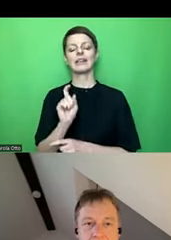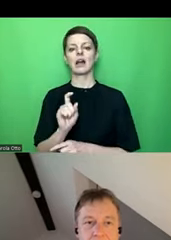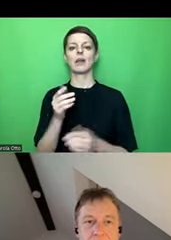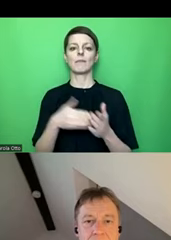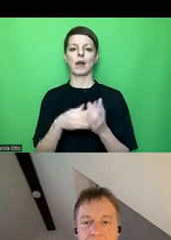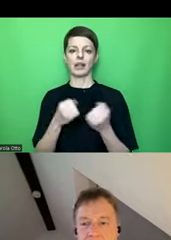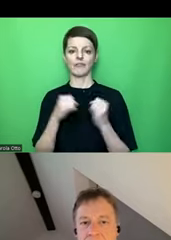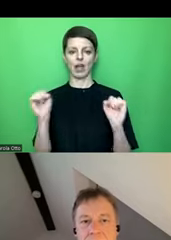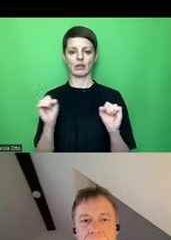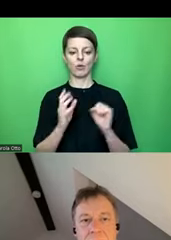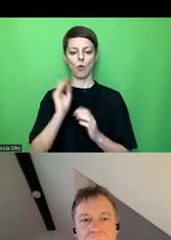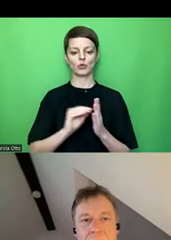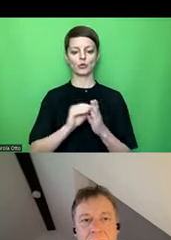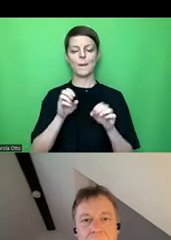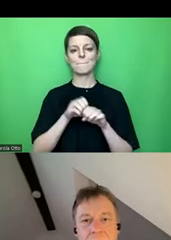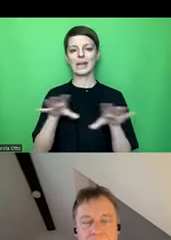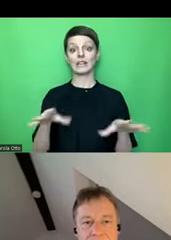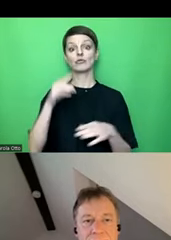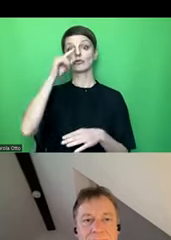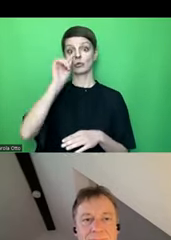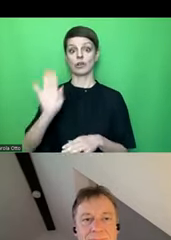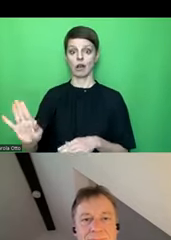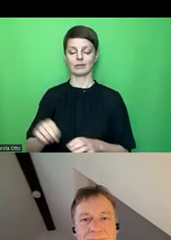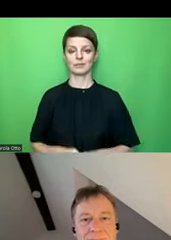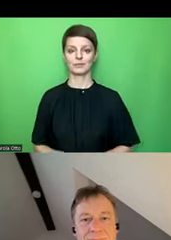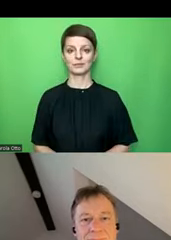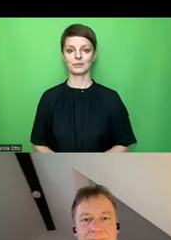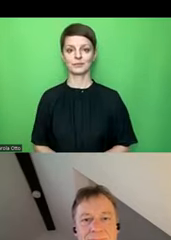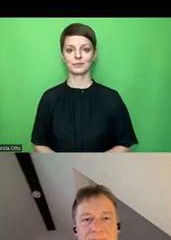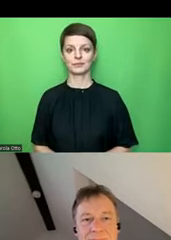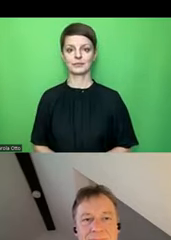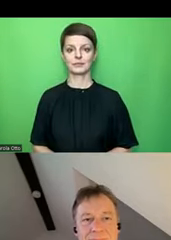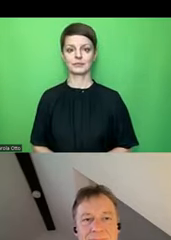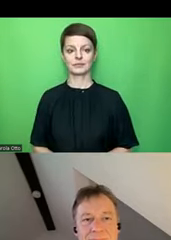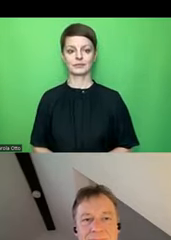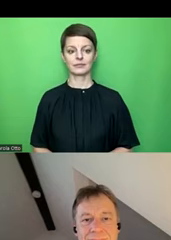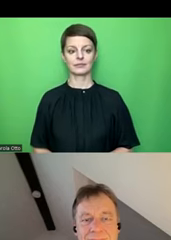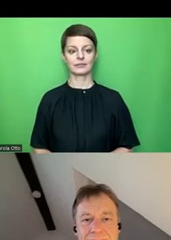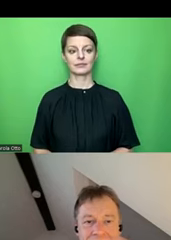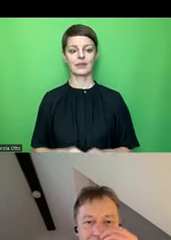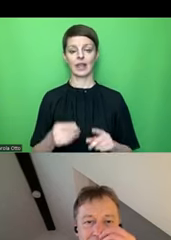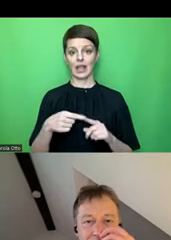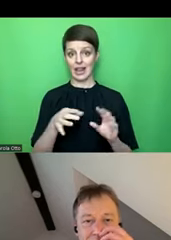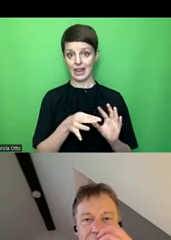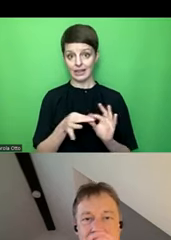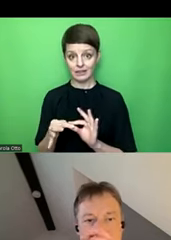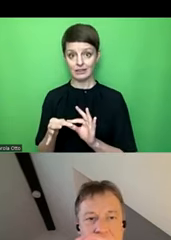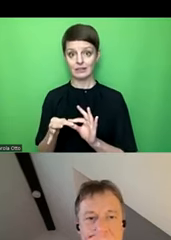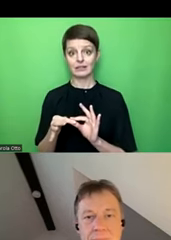Barrierefreiheit der Hochschule der Medien in Stuttgart. Ich packe Ihnen den Link dafür